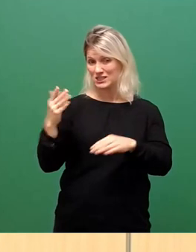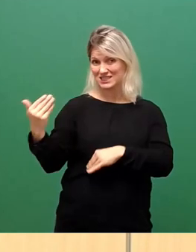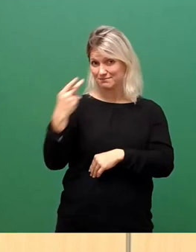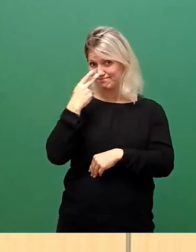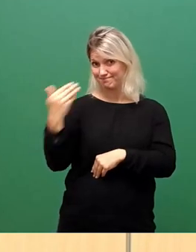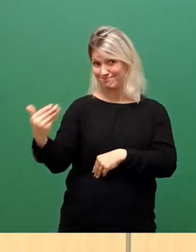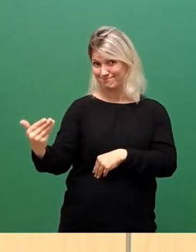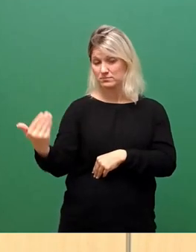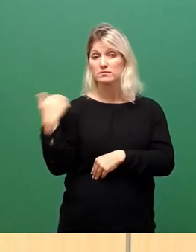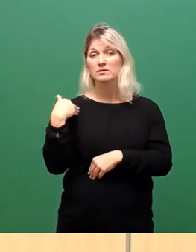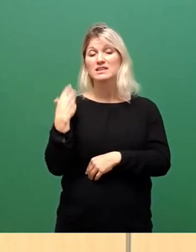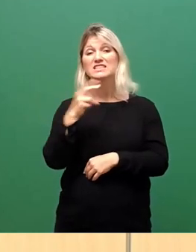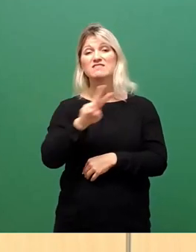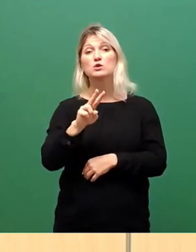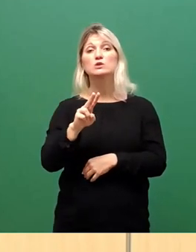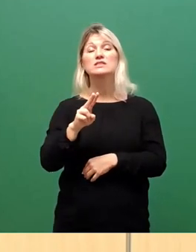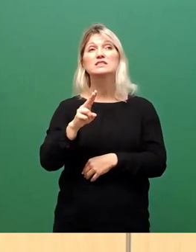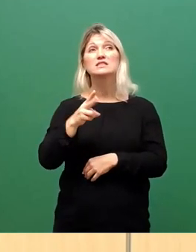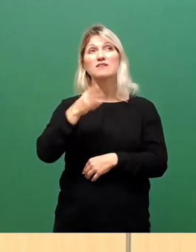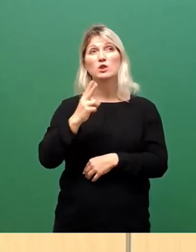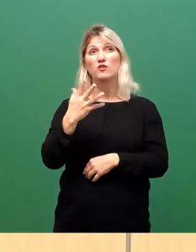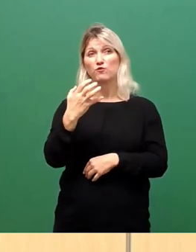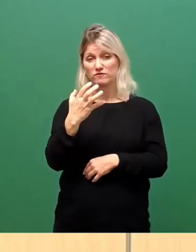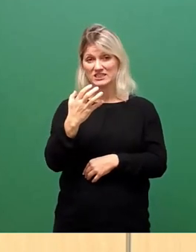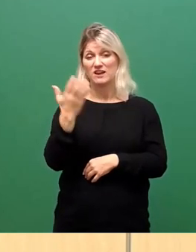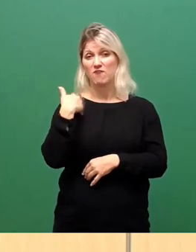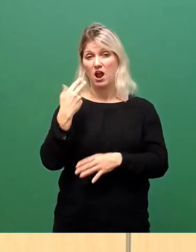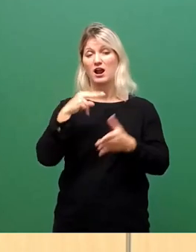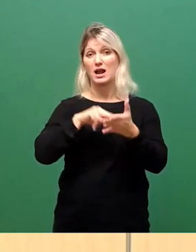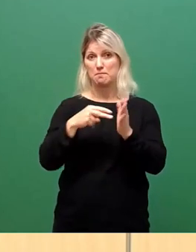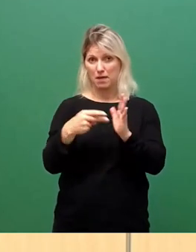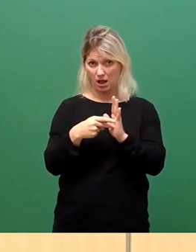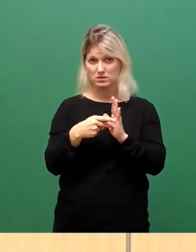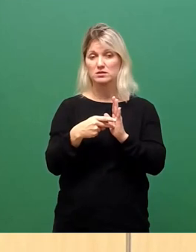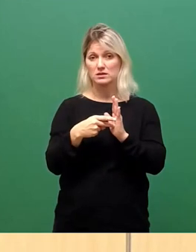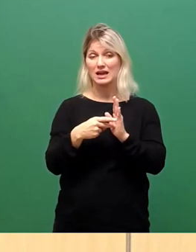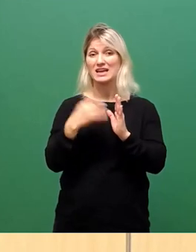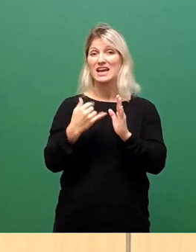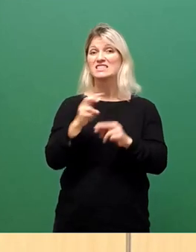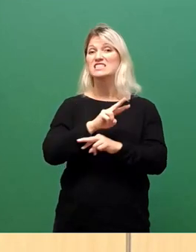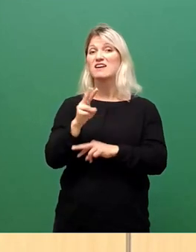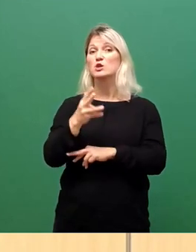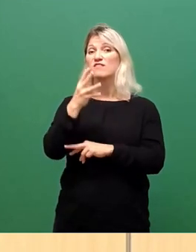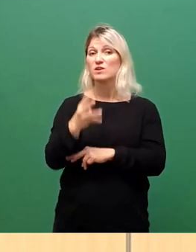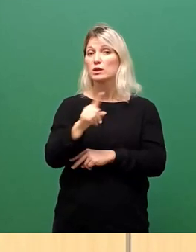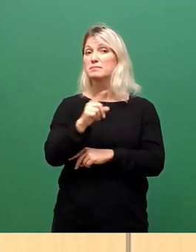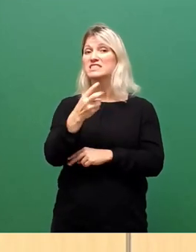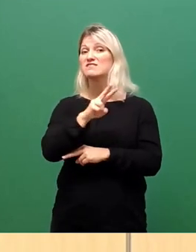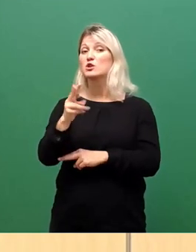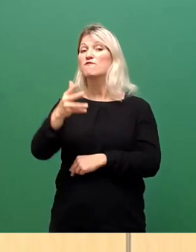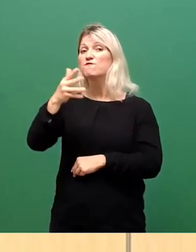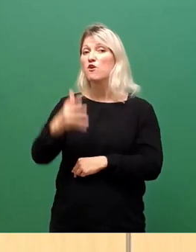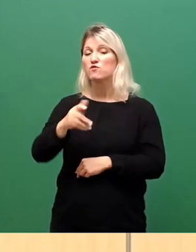.250 geplanten sind jetzt 2.400 bis 2.500 Personen zu